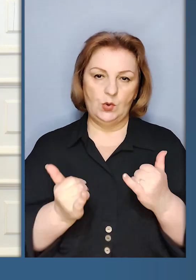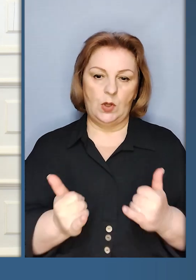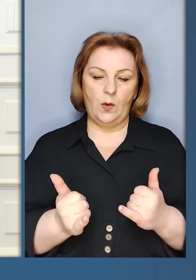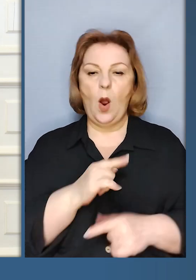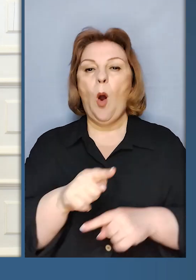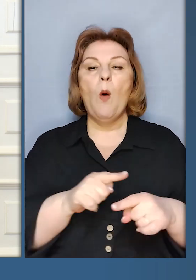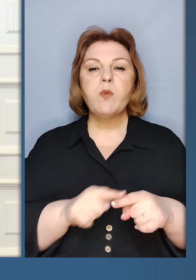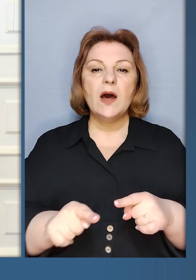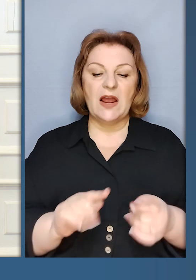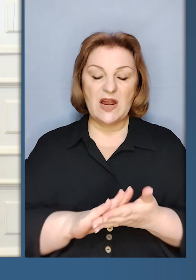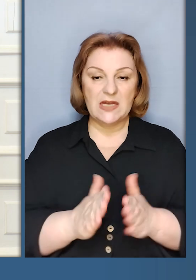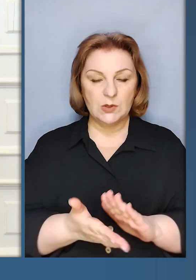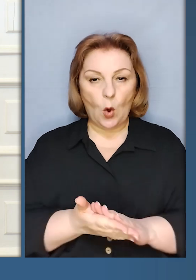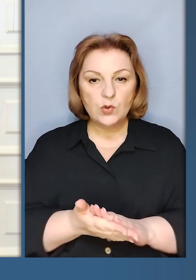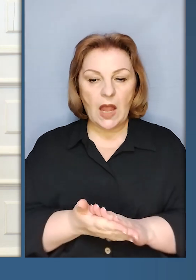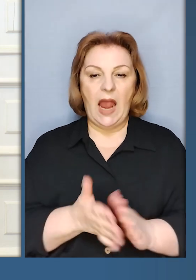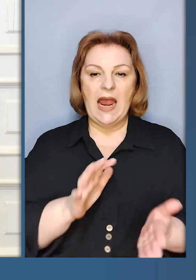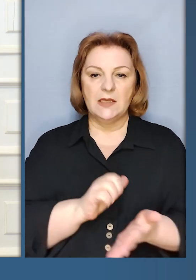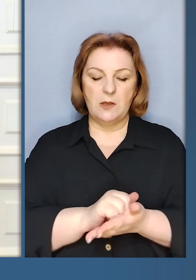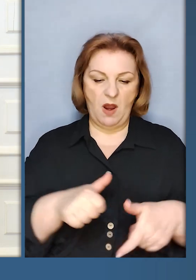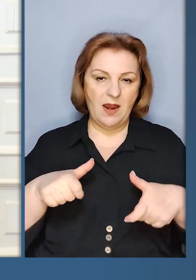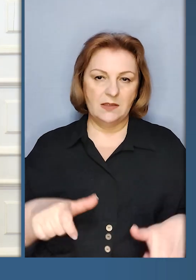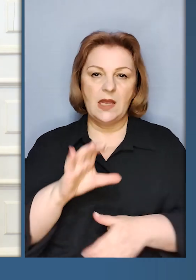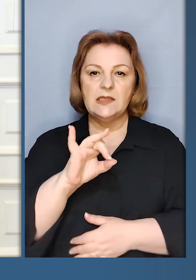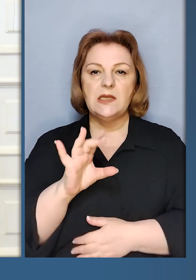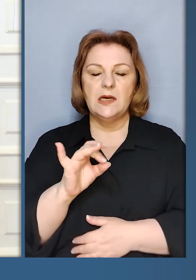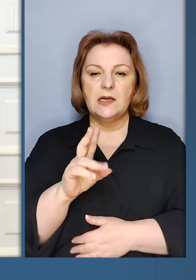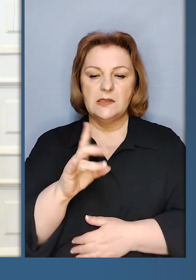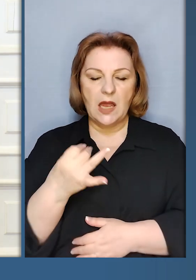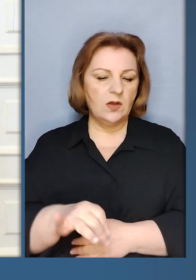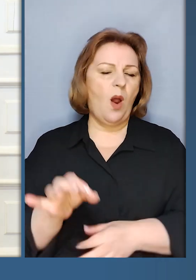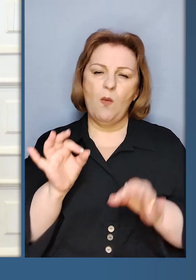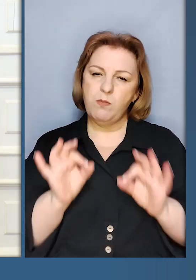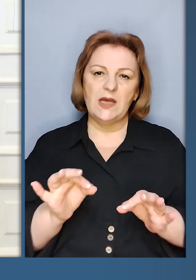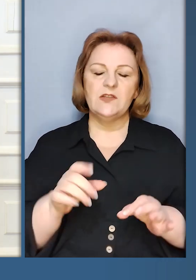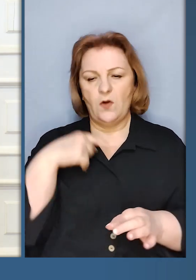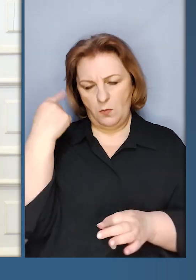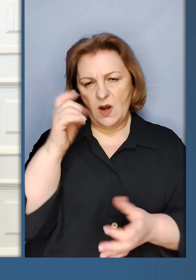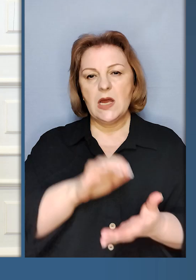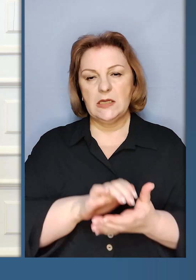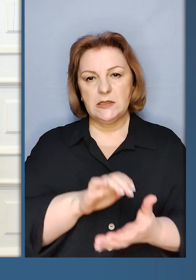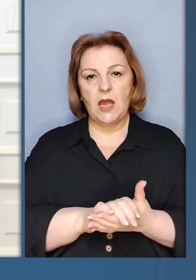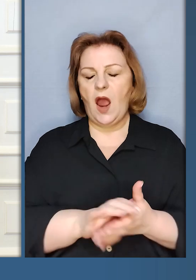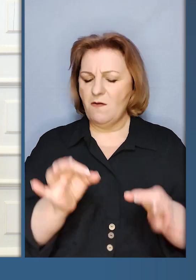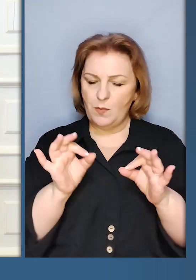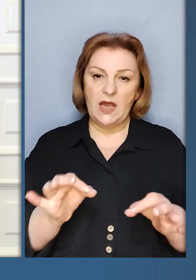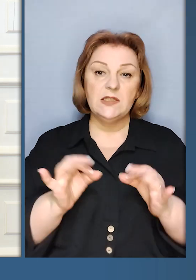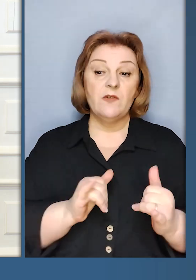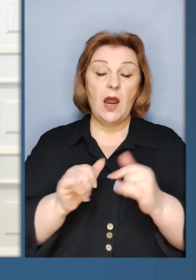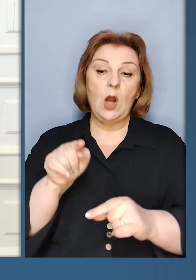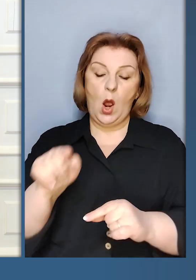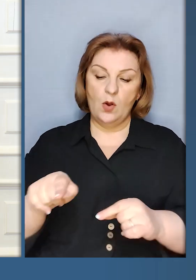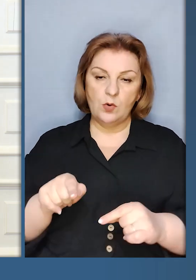ситуація на сьогодні. Оперативною ситуацією займається генерал Сирський. Безумовно, ви його знаєте.